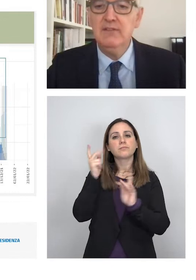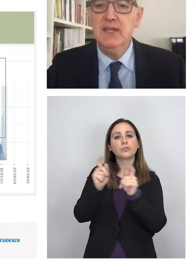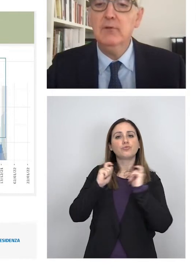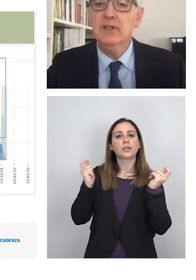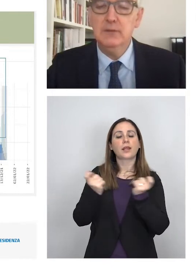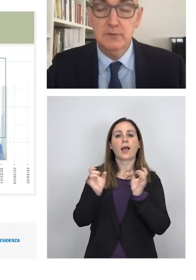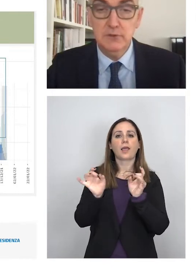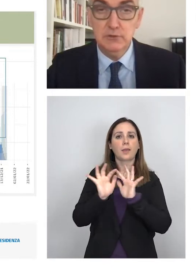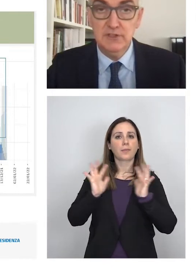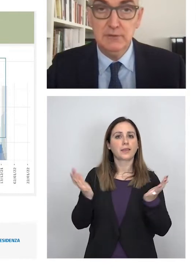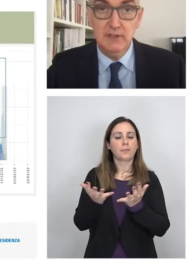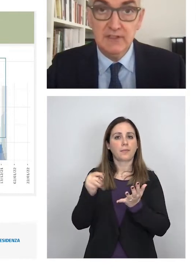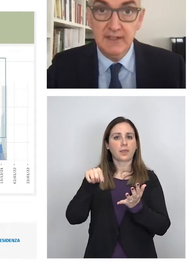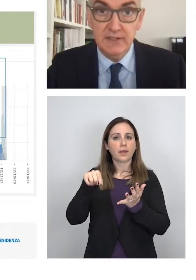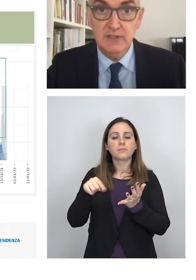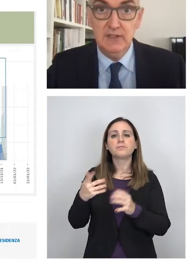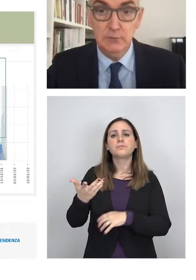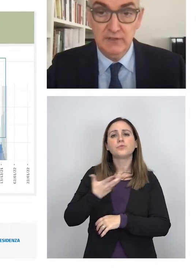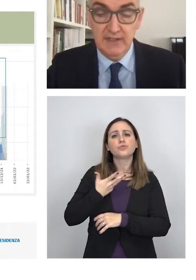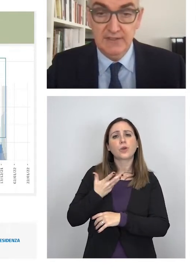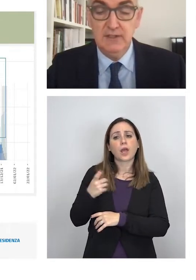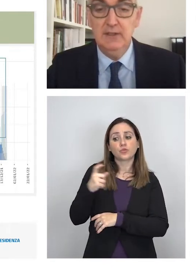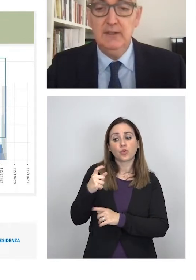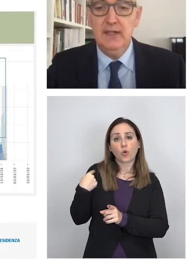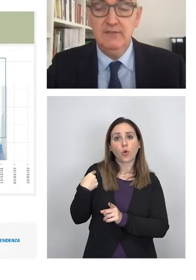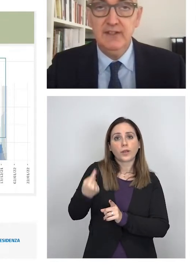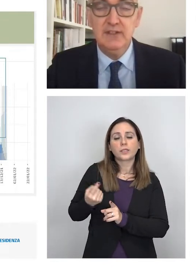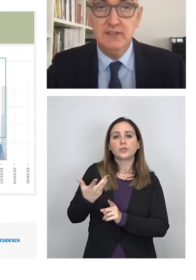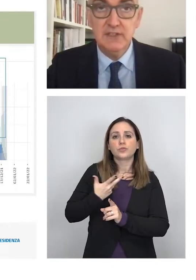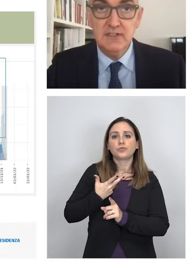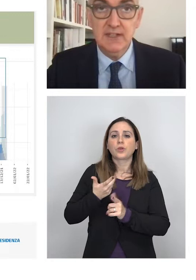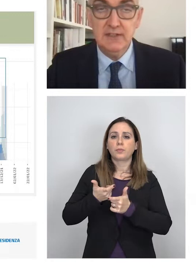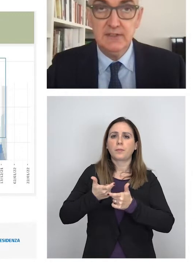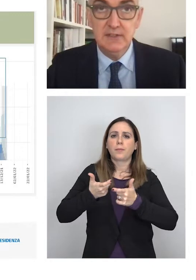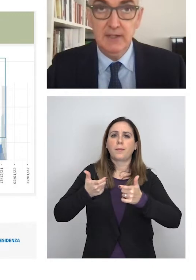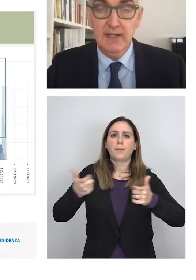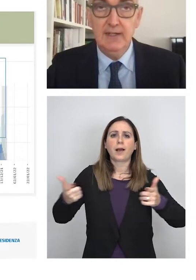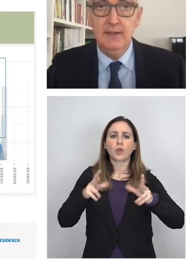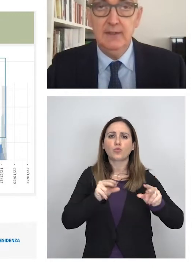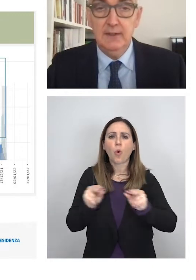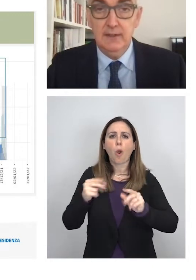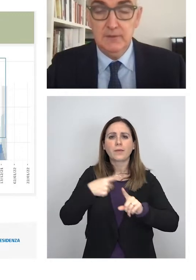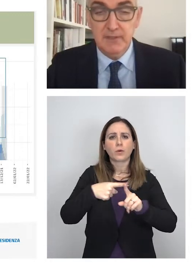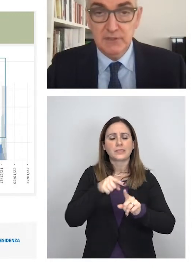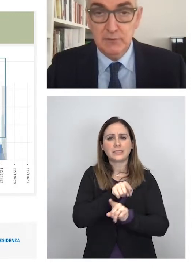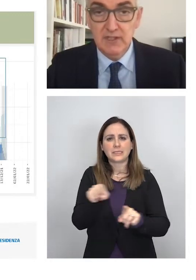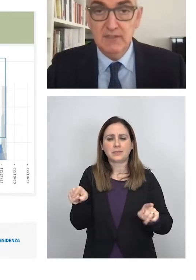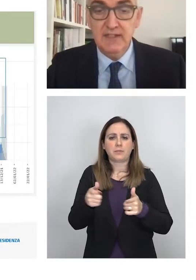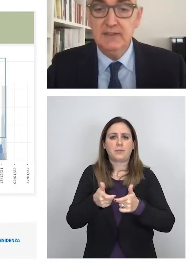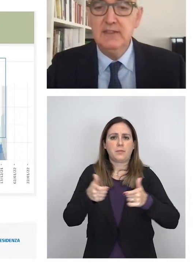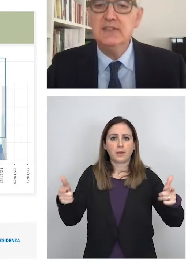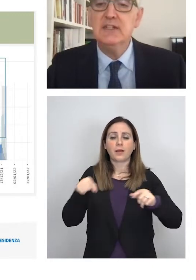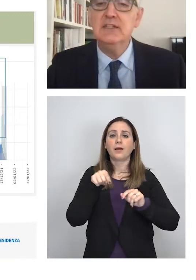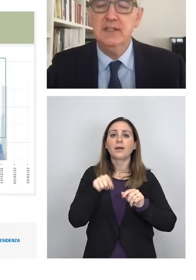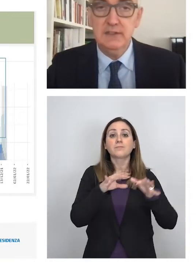'epidemia e vediamo che negli ultimi giorni c'è una netta crescita dei nuovi casi e infatti l'incidenza settimanale per 100.000